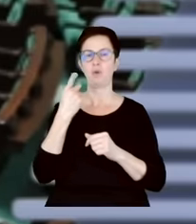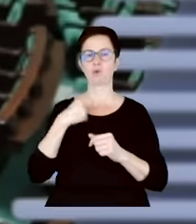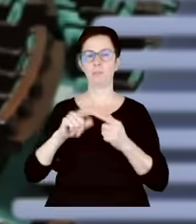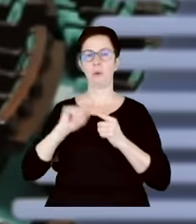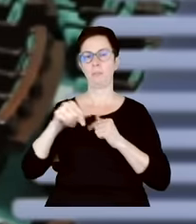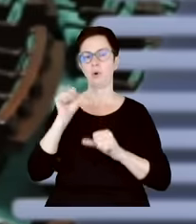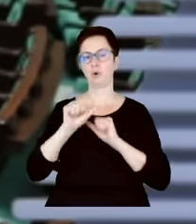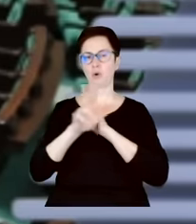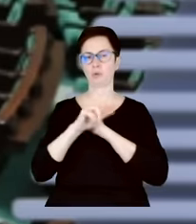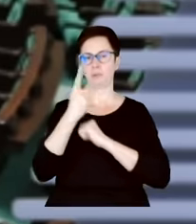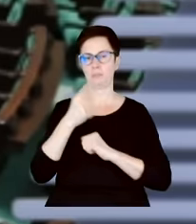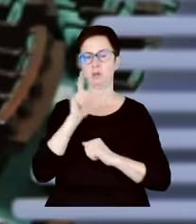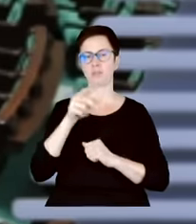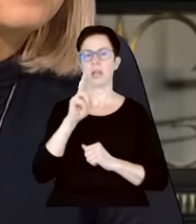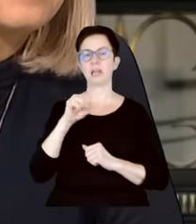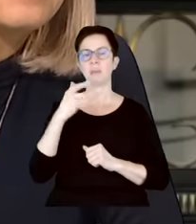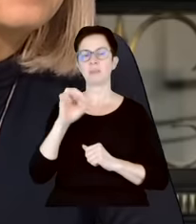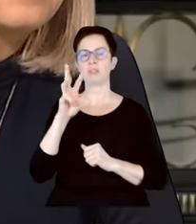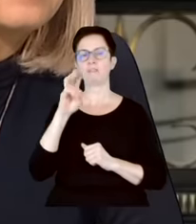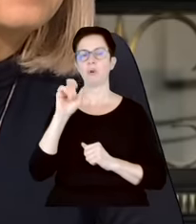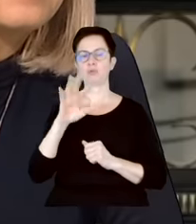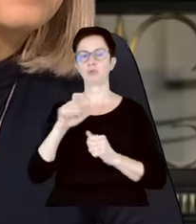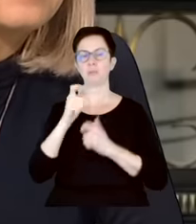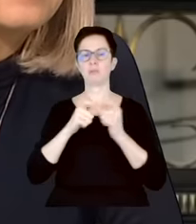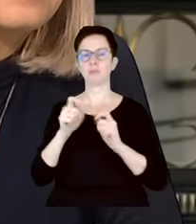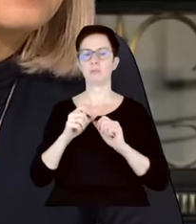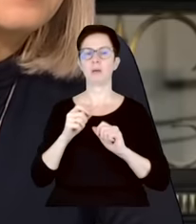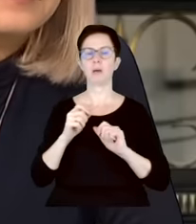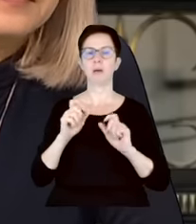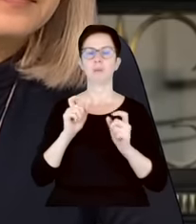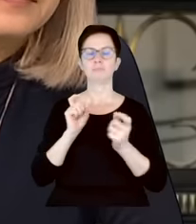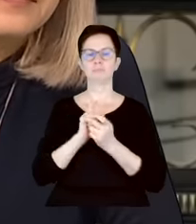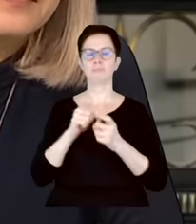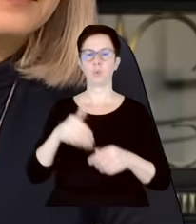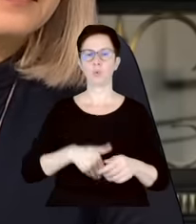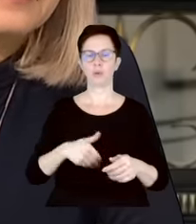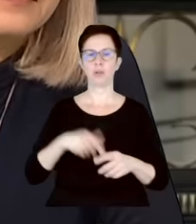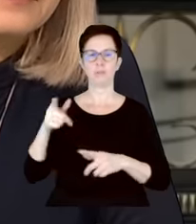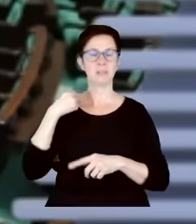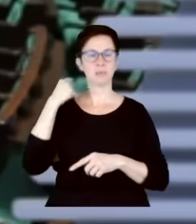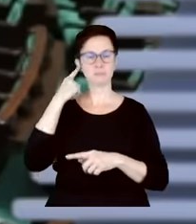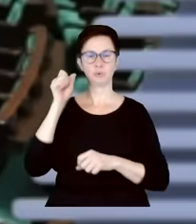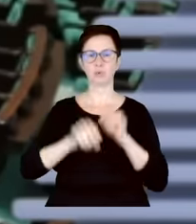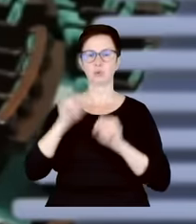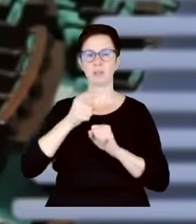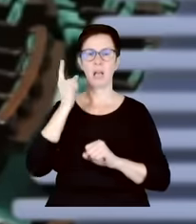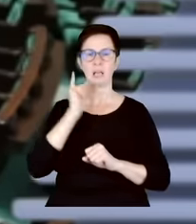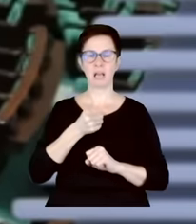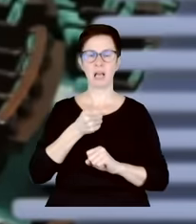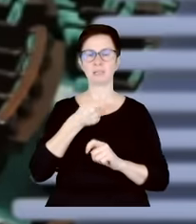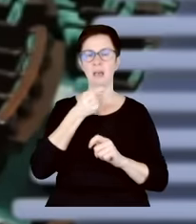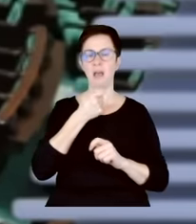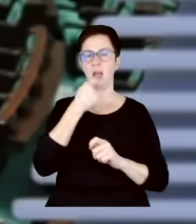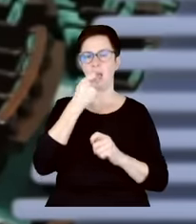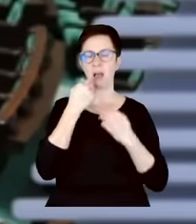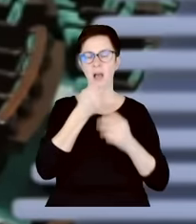Wąsiejk i Kamiński prowadzą protest głodowy. Dotarły do nas drastyczne informacje. Sąd wydał nakaz dokarmiania ministra Kamińskiego ze względu na